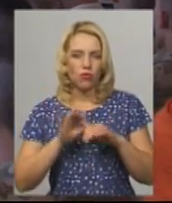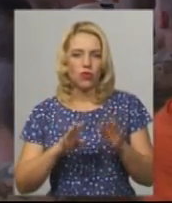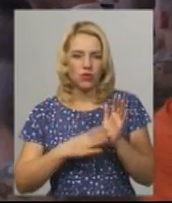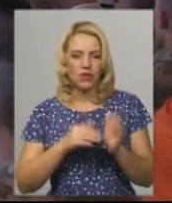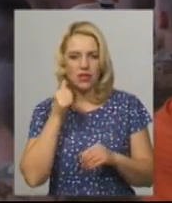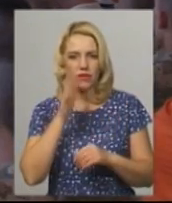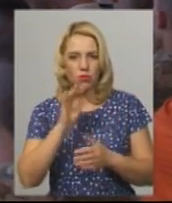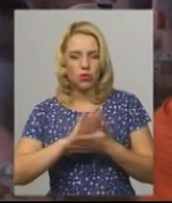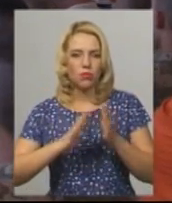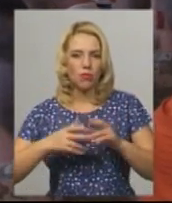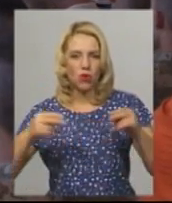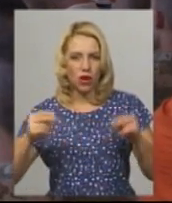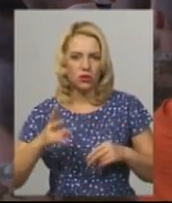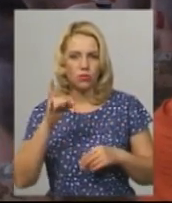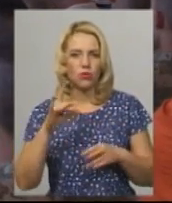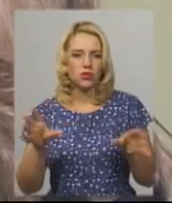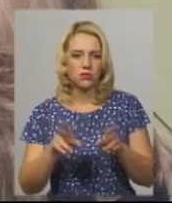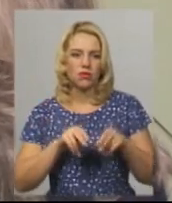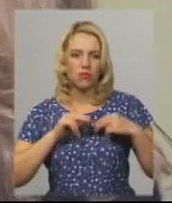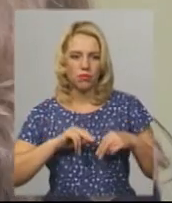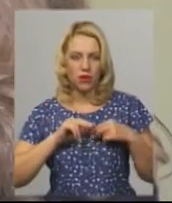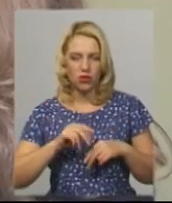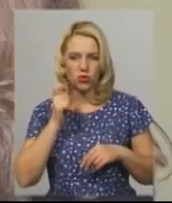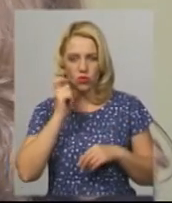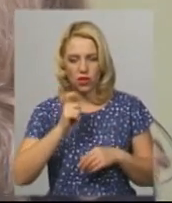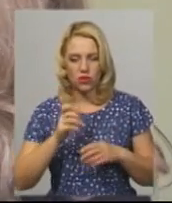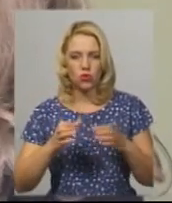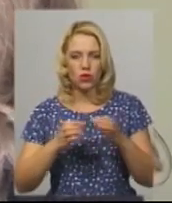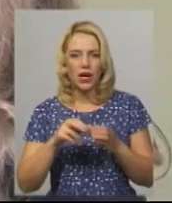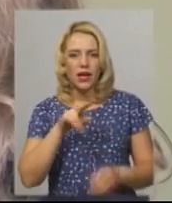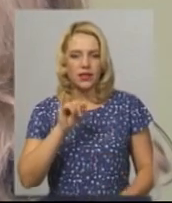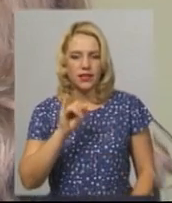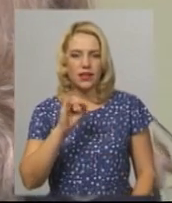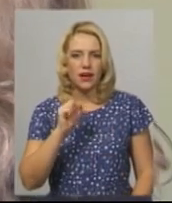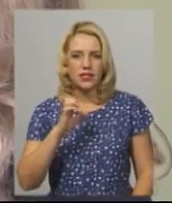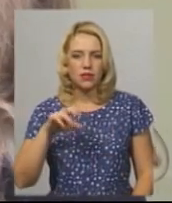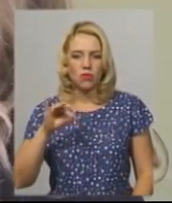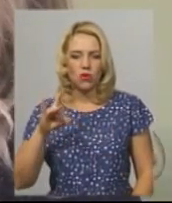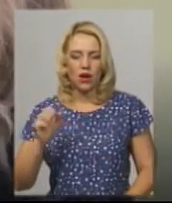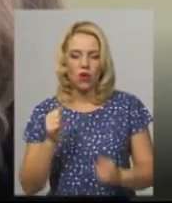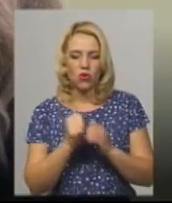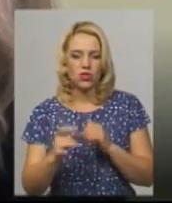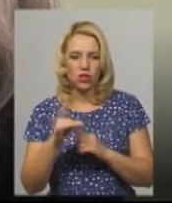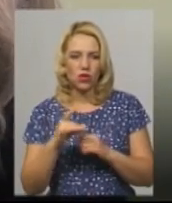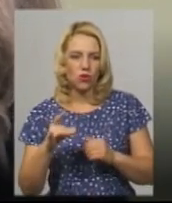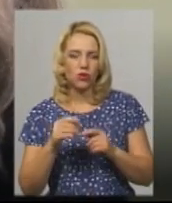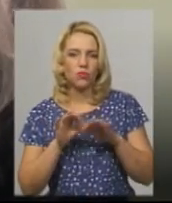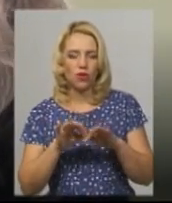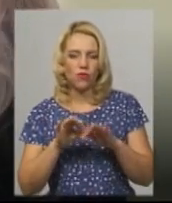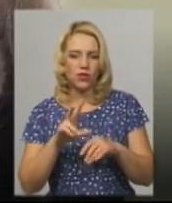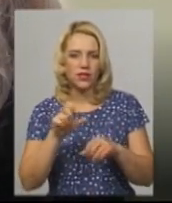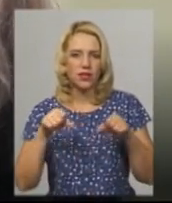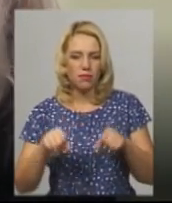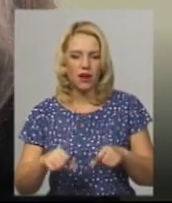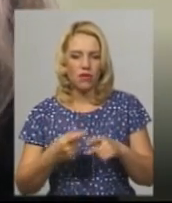меморандуми про співпрацю з українською діаспорою. Це стало вже доброю традицією, що кожен регіон бореться за право провести такий форум молодіжних